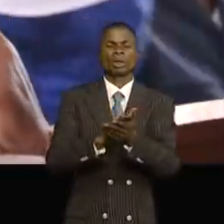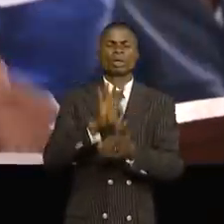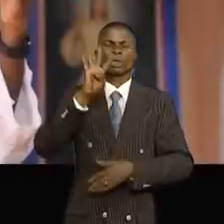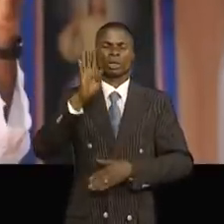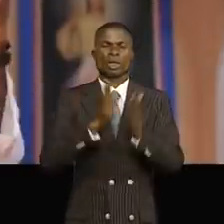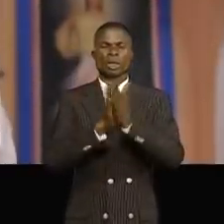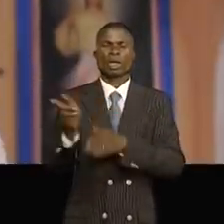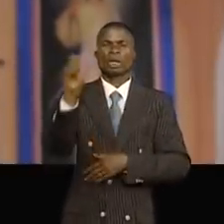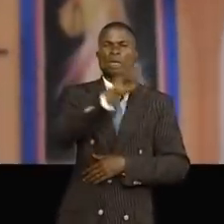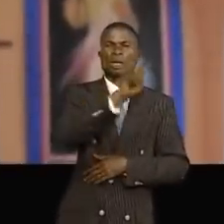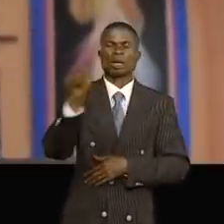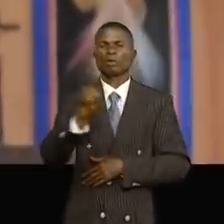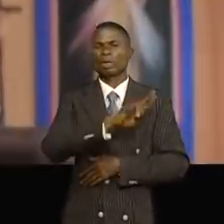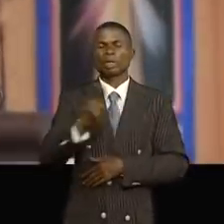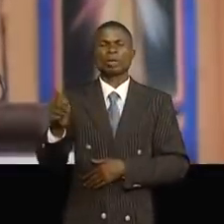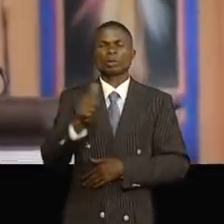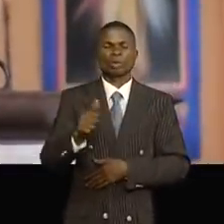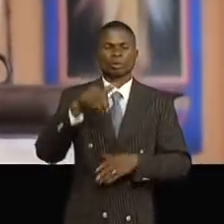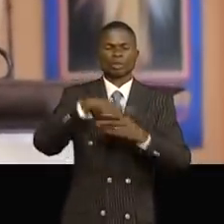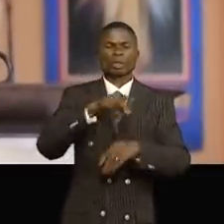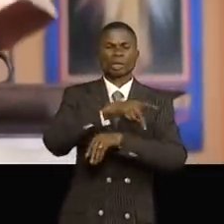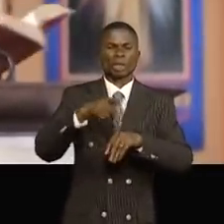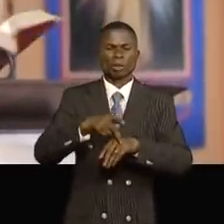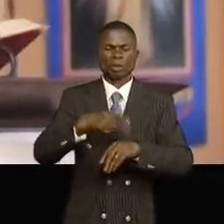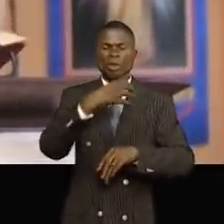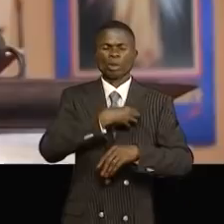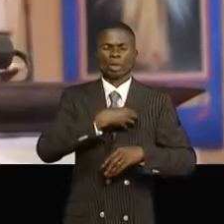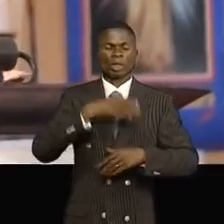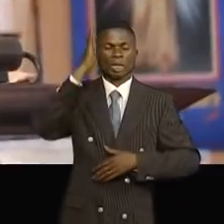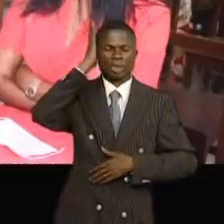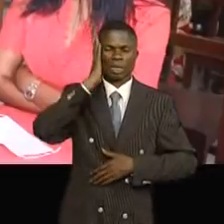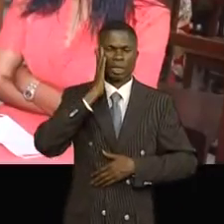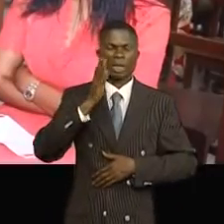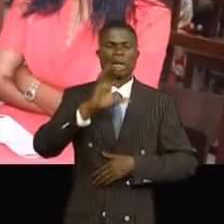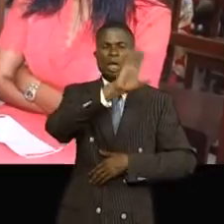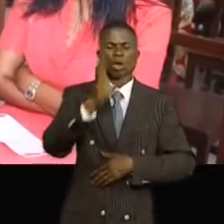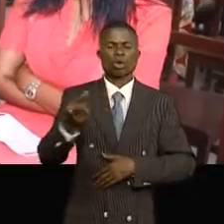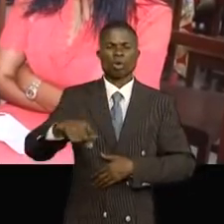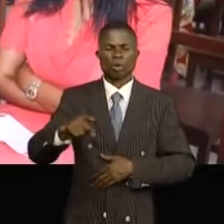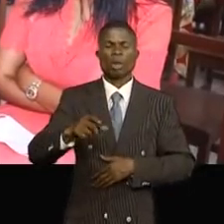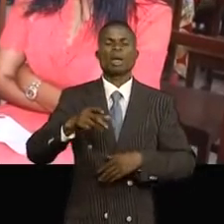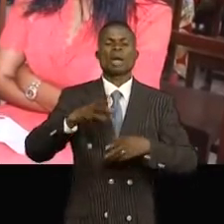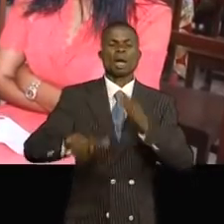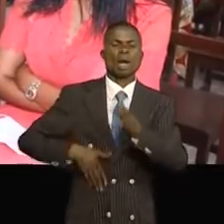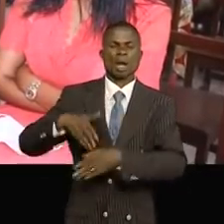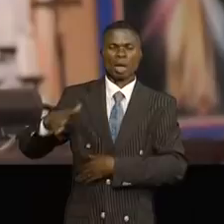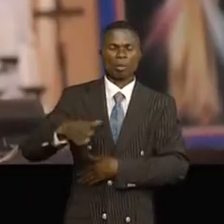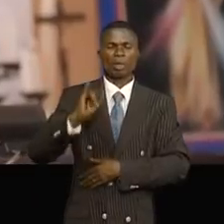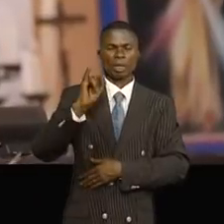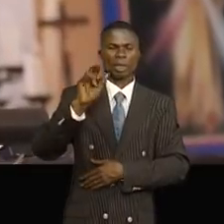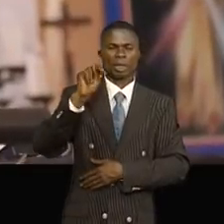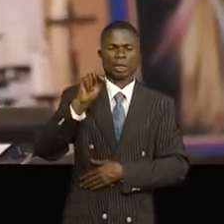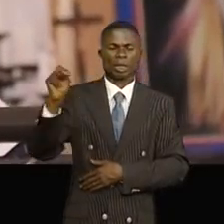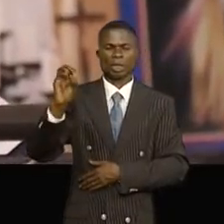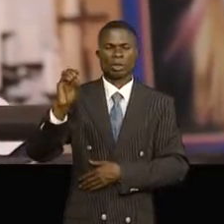jeudi 15 avril 2021. A la paroisse Sacre-Cœur de la Gombe, l'officien du jour, abbé Innocent venu de